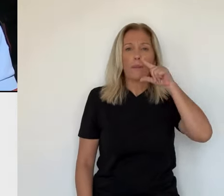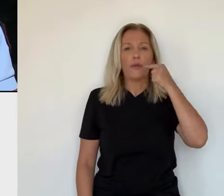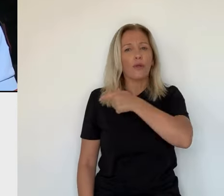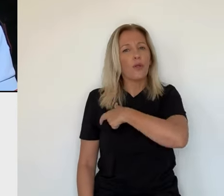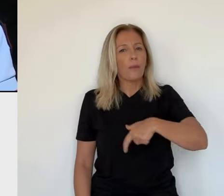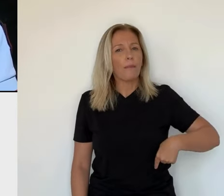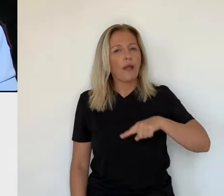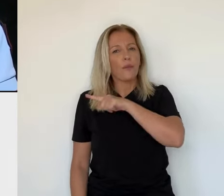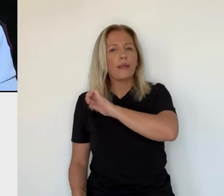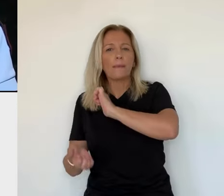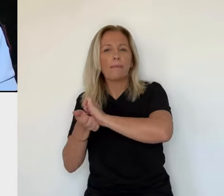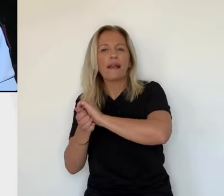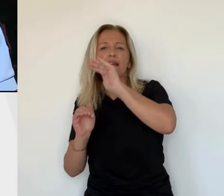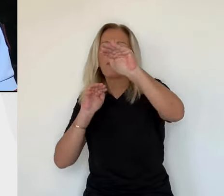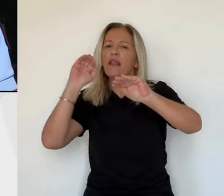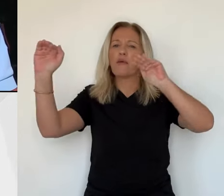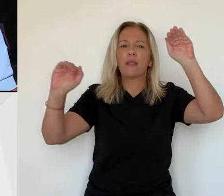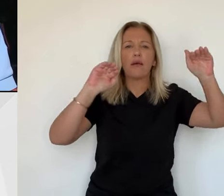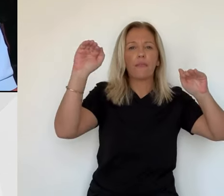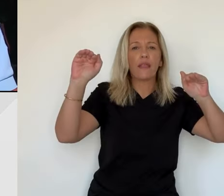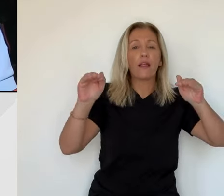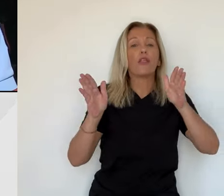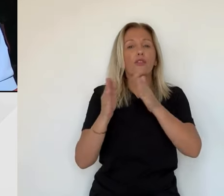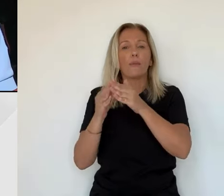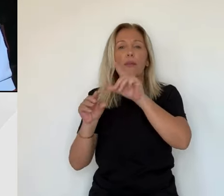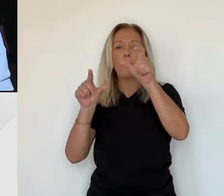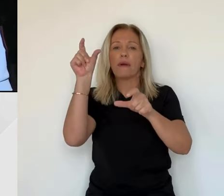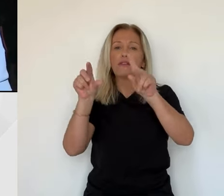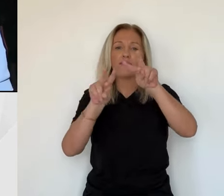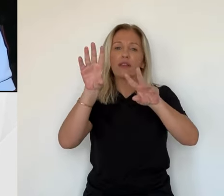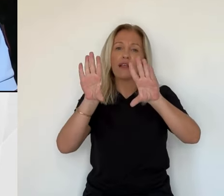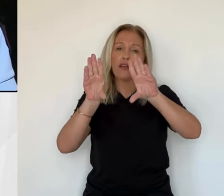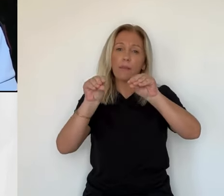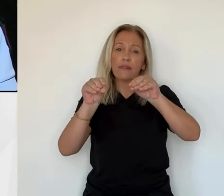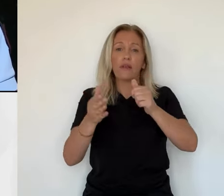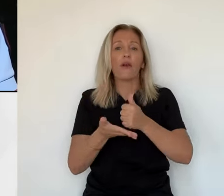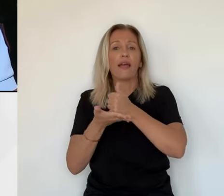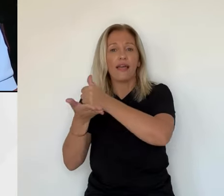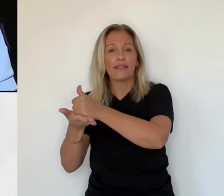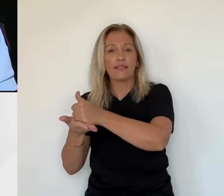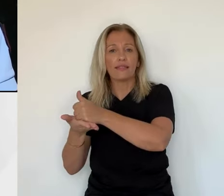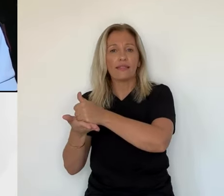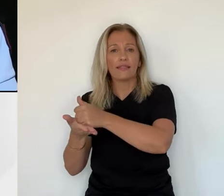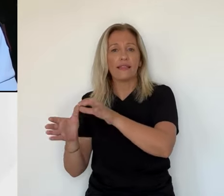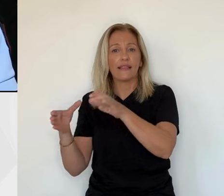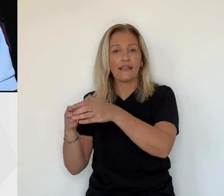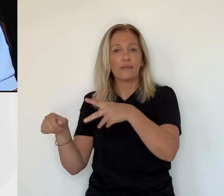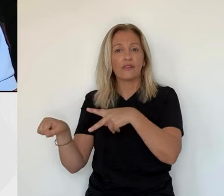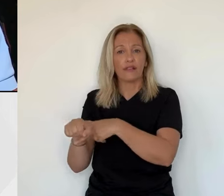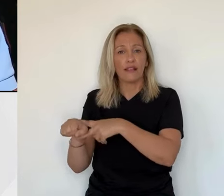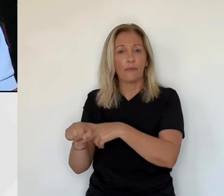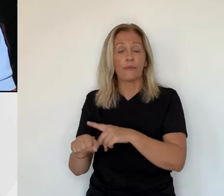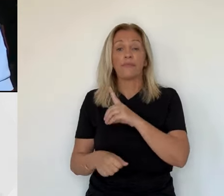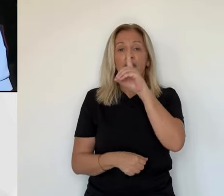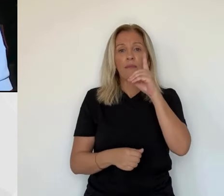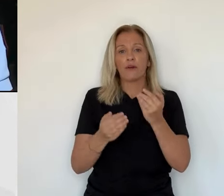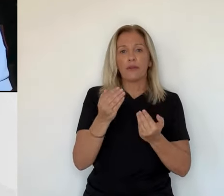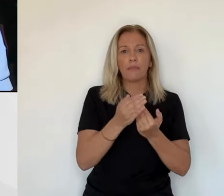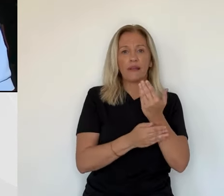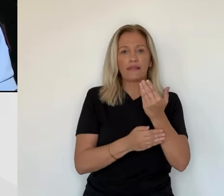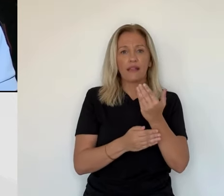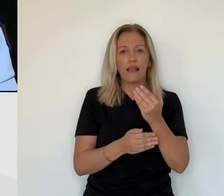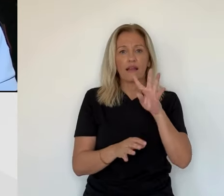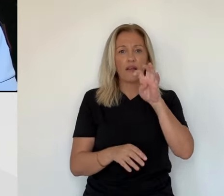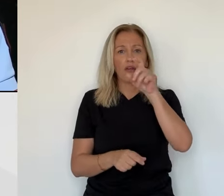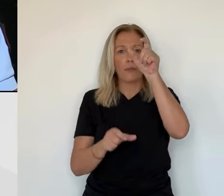parallèle, la mairie, monsieur le maire qui a effectivement lui-même fait un appel à la presse, du coup a